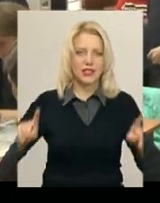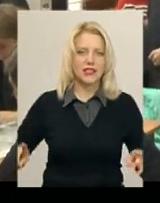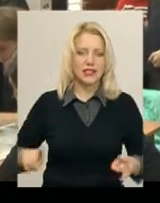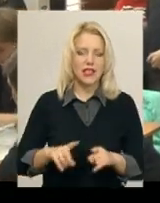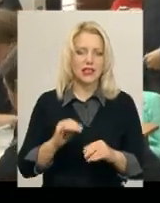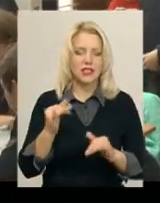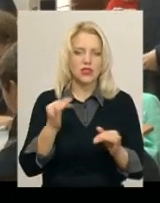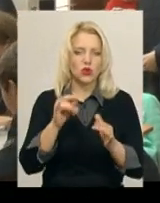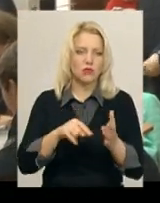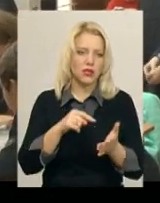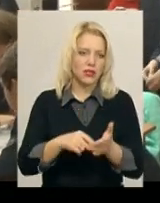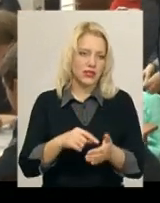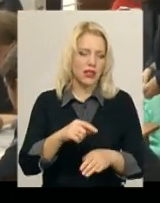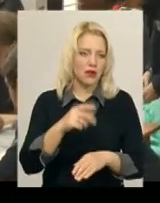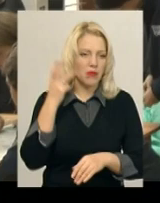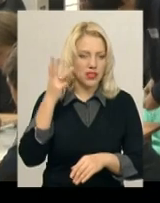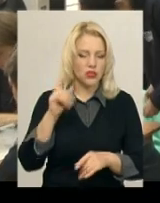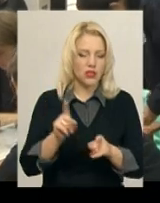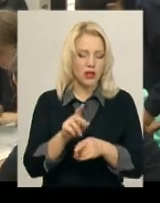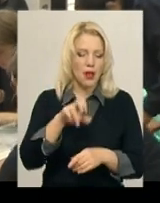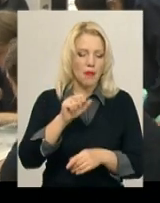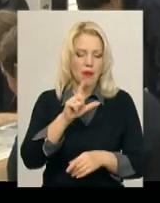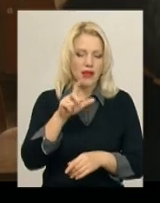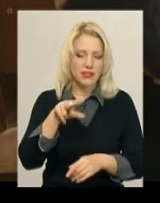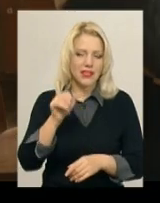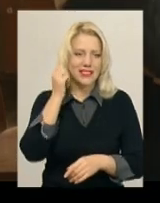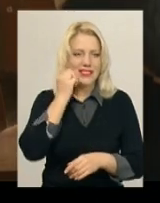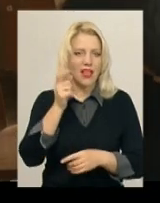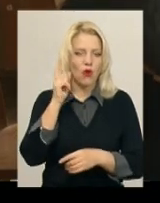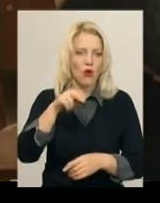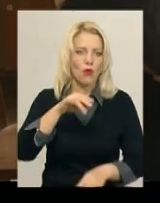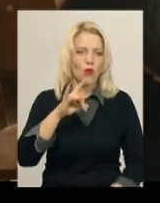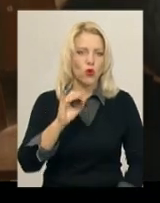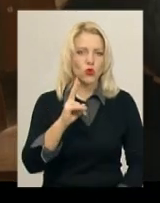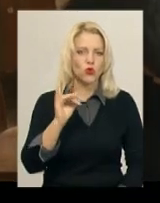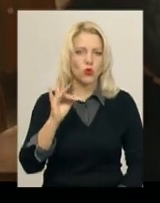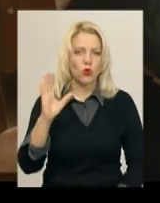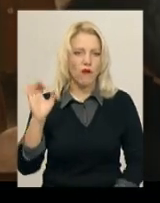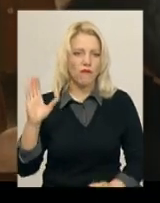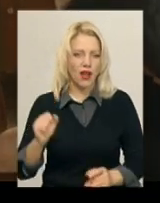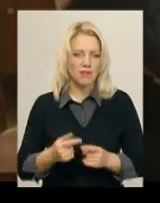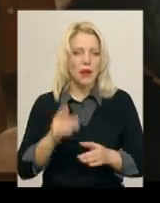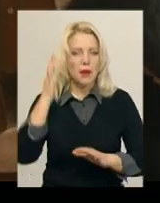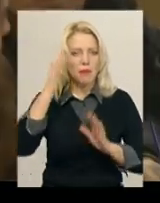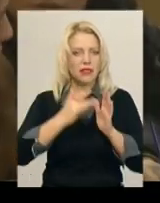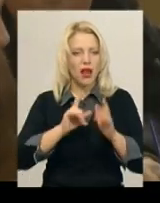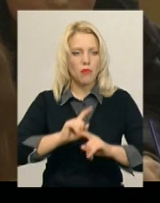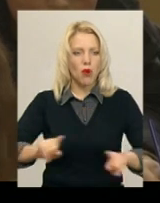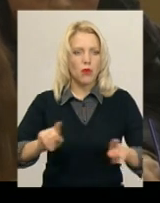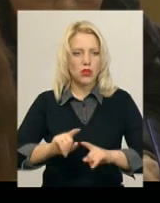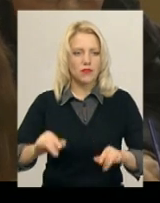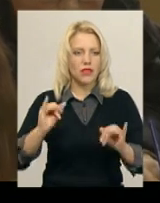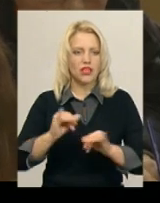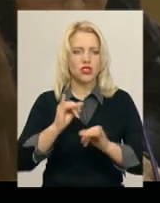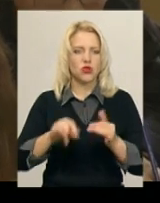вони збирають пазли з історичними фотографіями старого Проскурова. Мета даного заходу – популяризувати історію рідного краю, додає